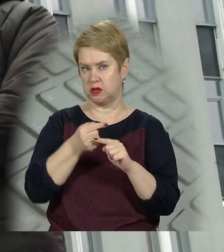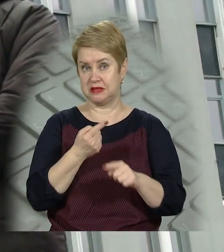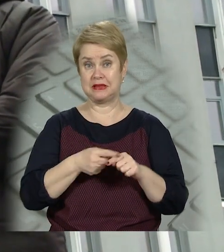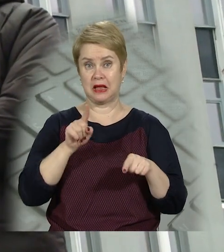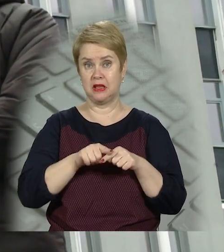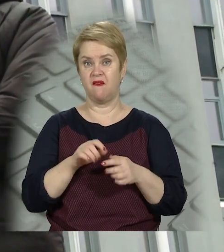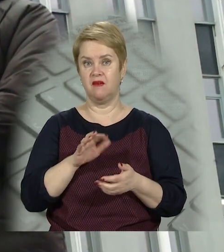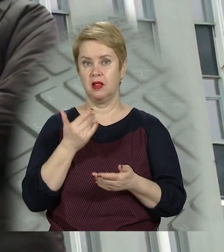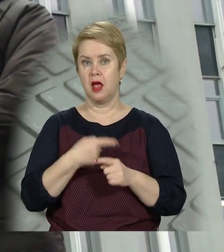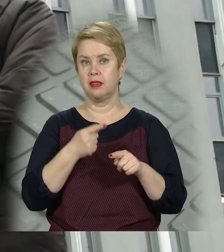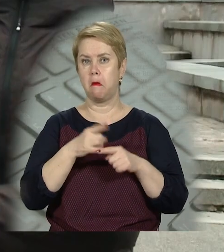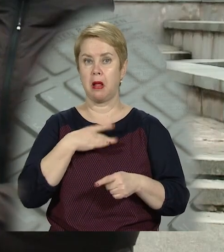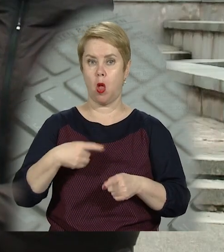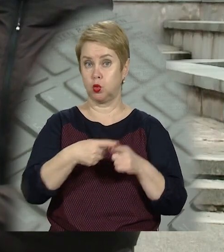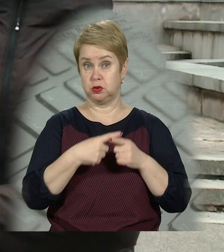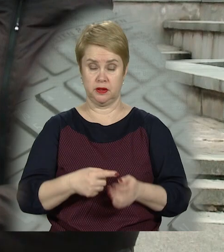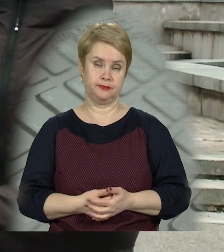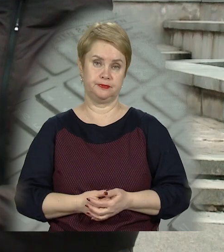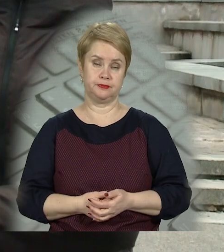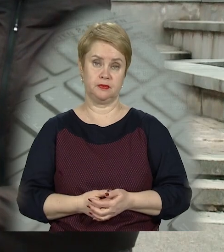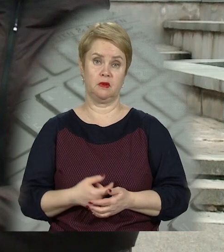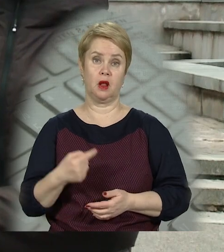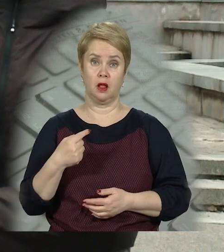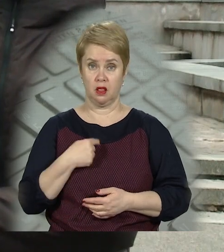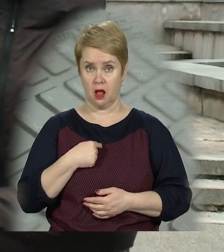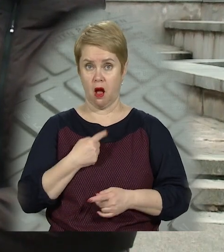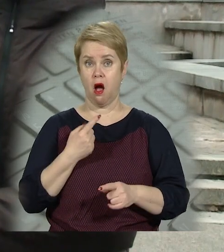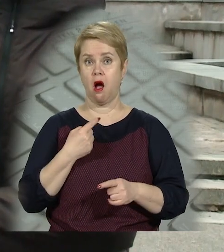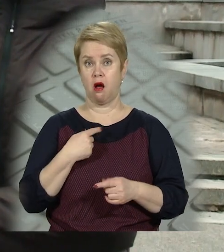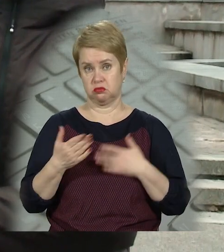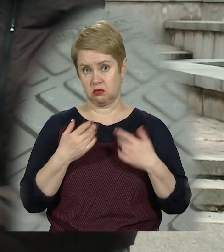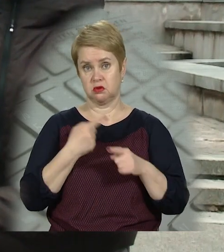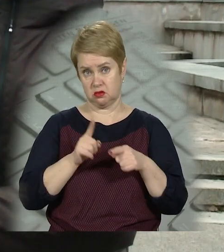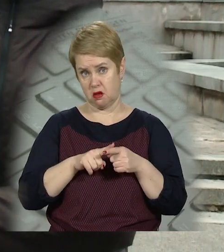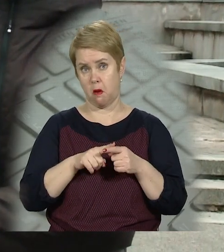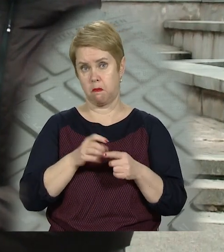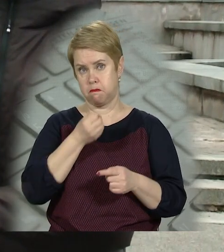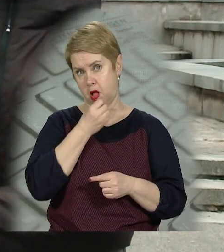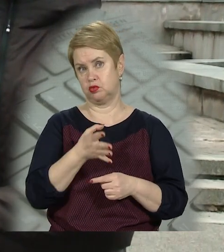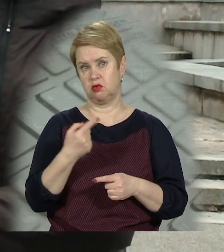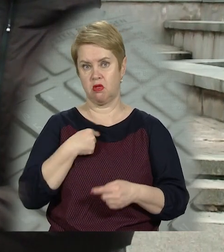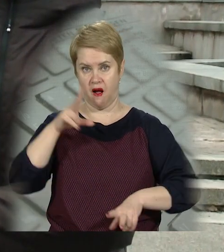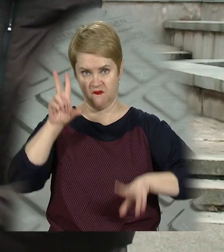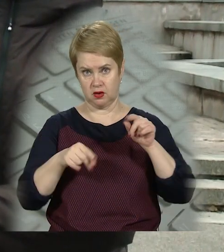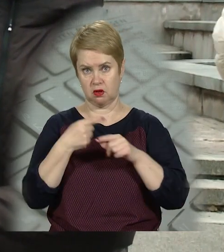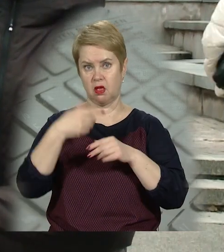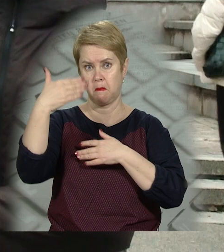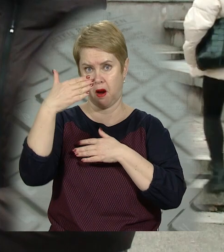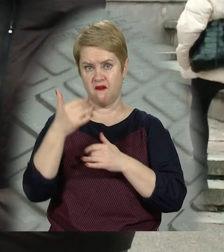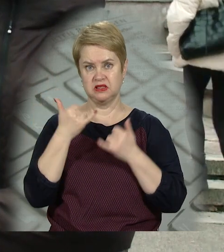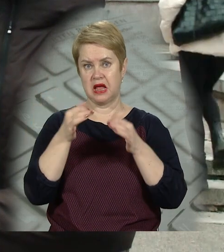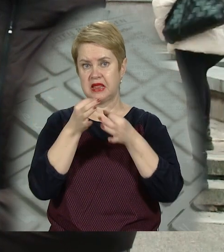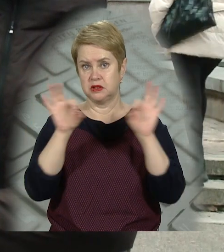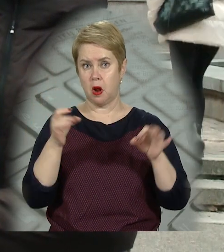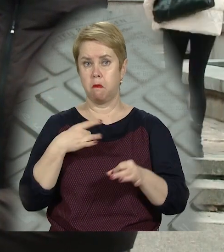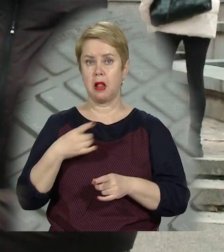нинішній владі в Білорусі. Я ставлюся до цього позитивно. Я вважаю цей прапор символом